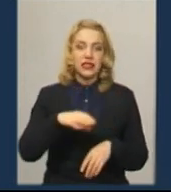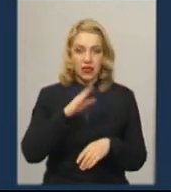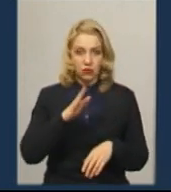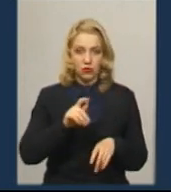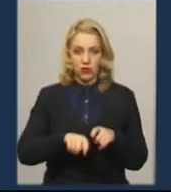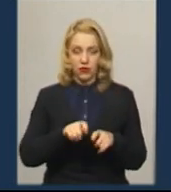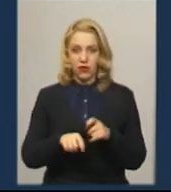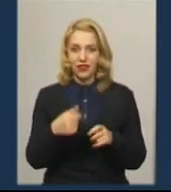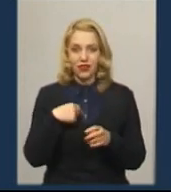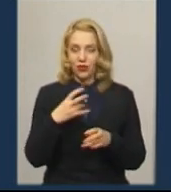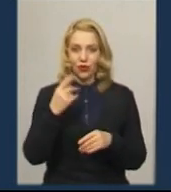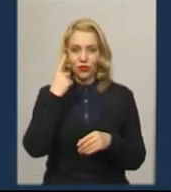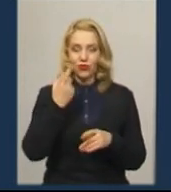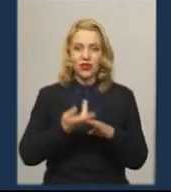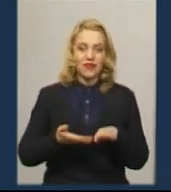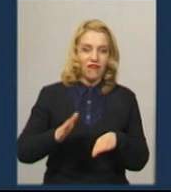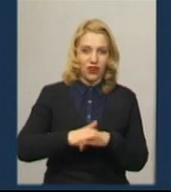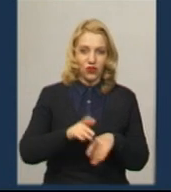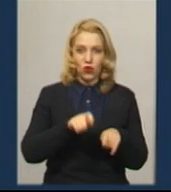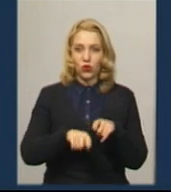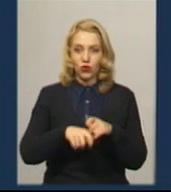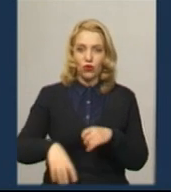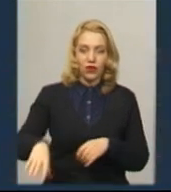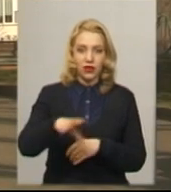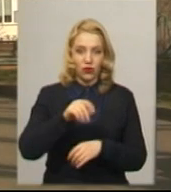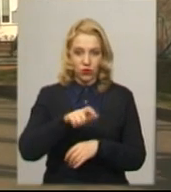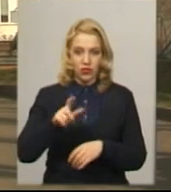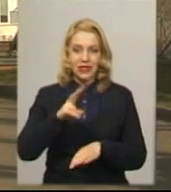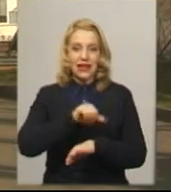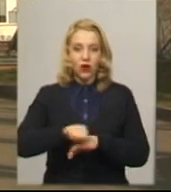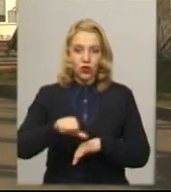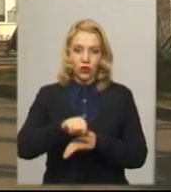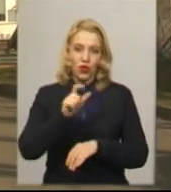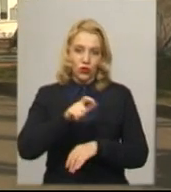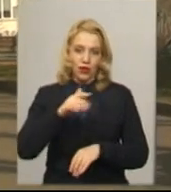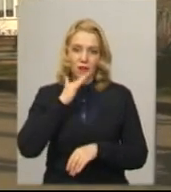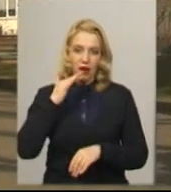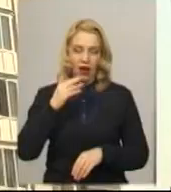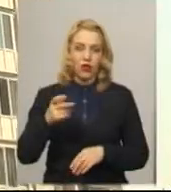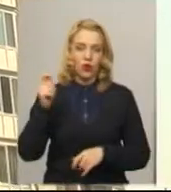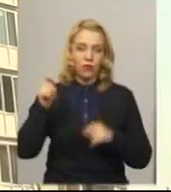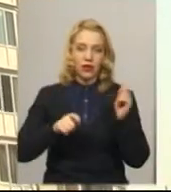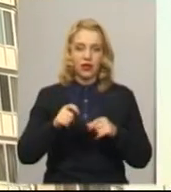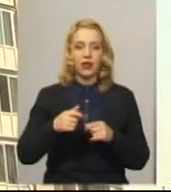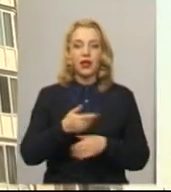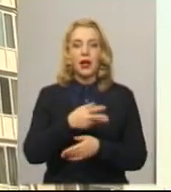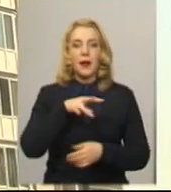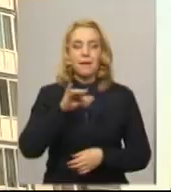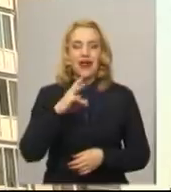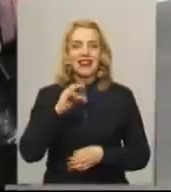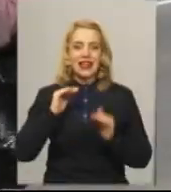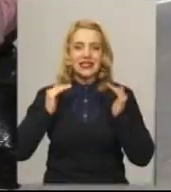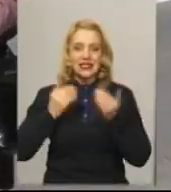здається, що це контролювати дуже важко. Людей приїхало за кордону дуже багато. Ми на самоізоляції вже більше тижня, продовжує Максим.